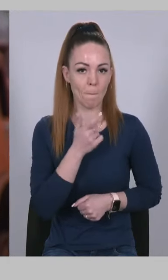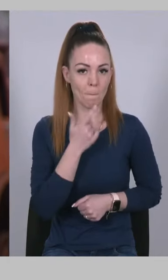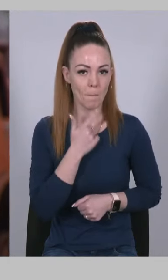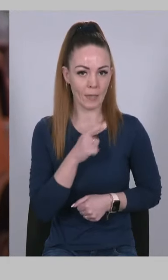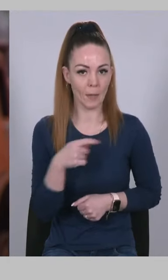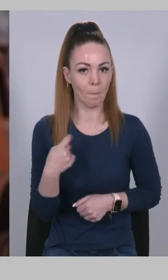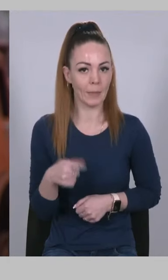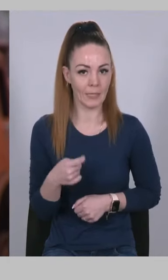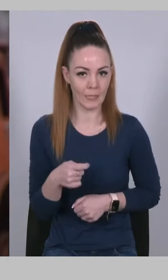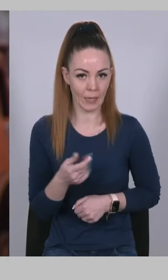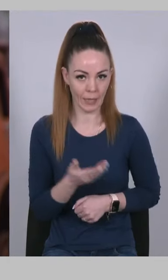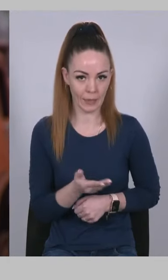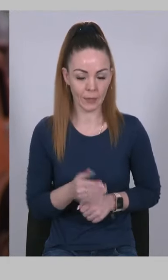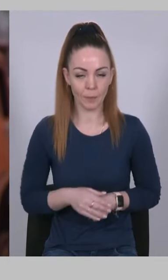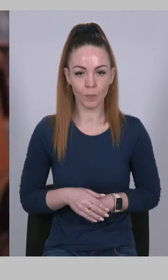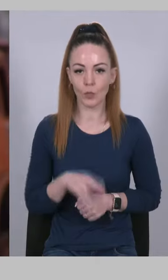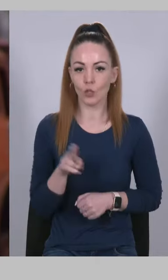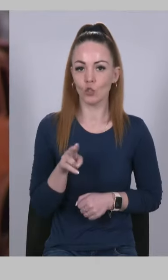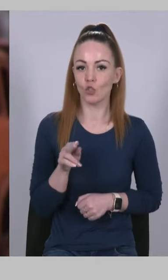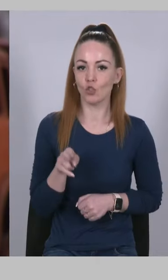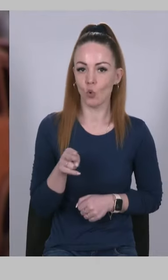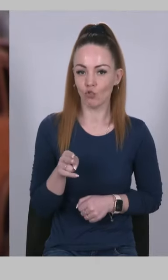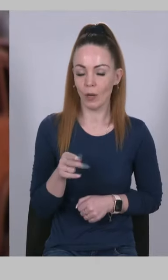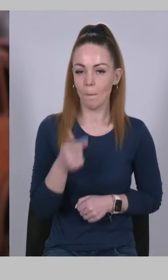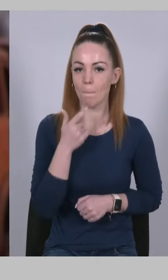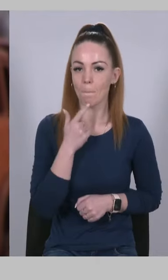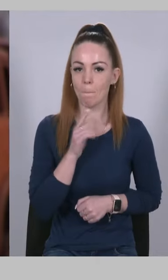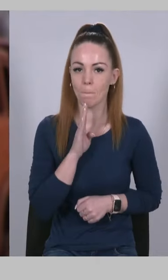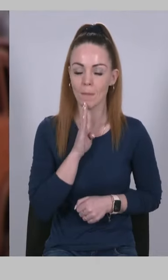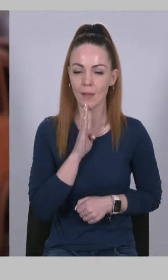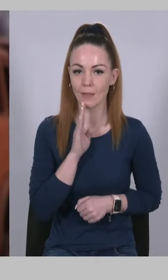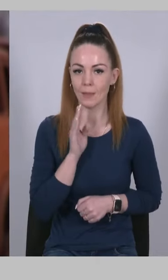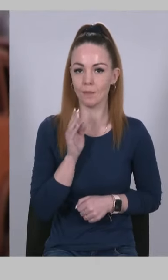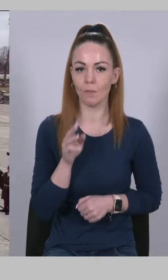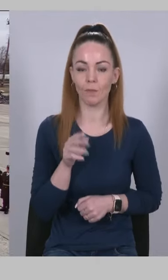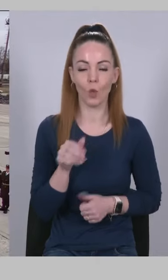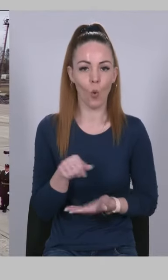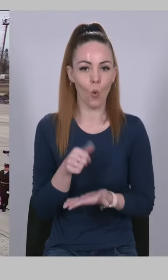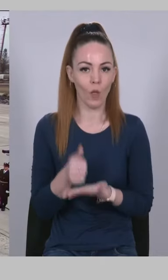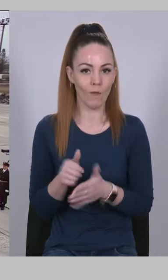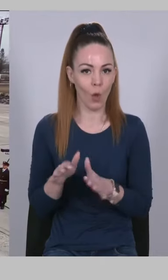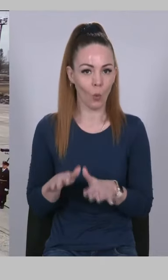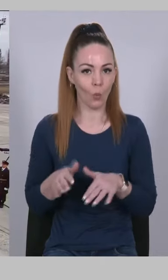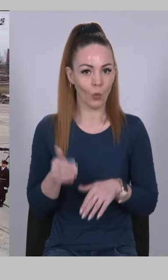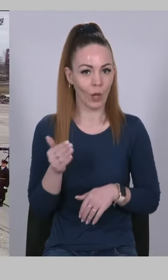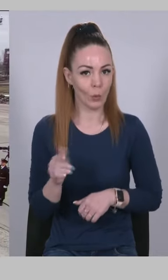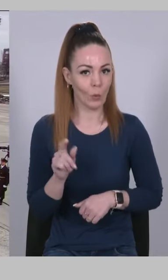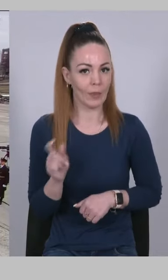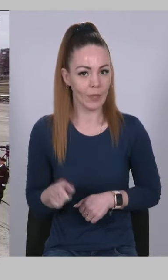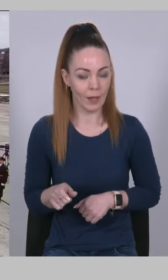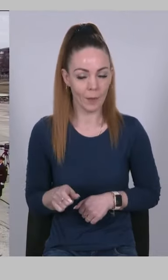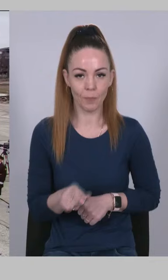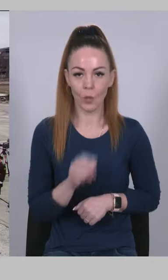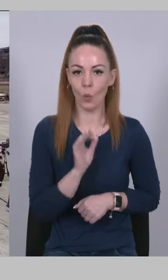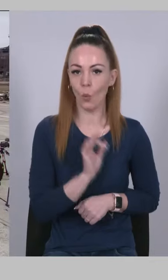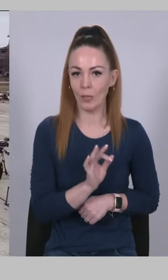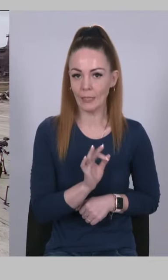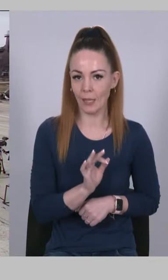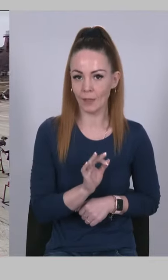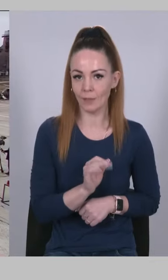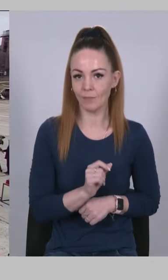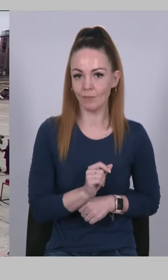президент Джорджа, пані голова уряду Італії Олександр,